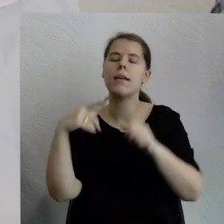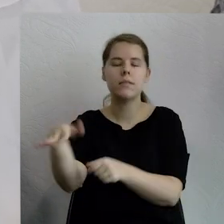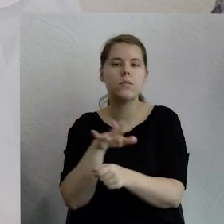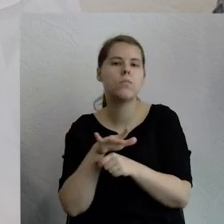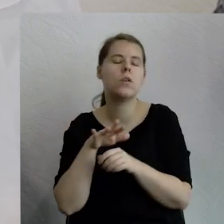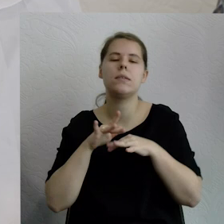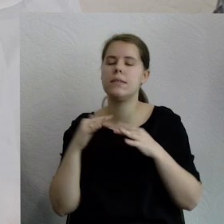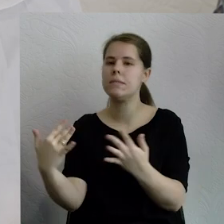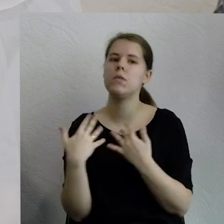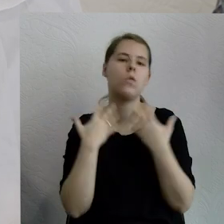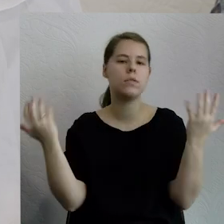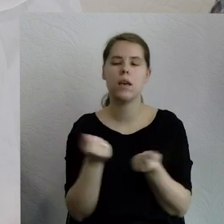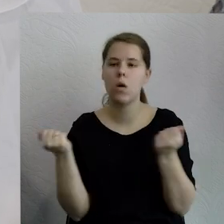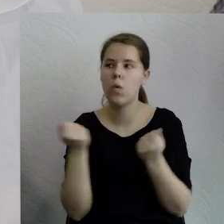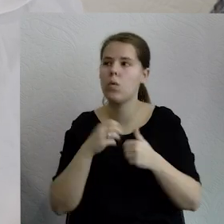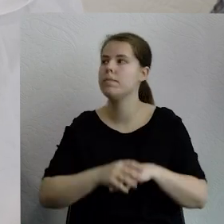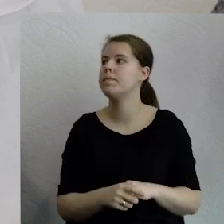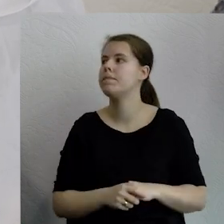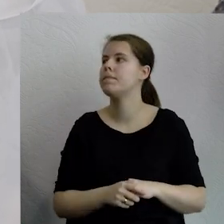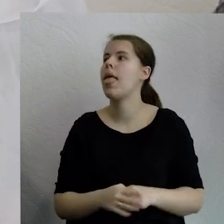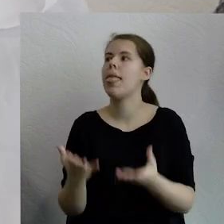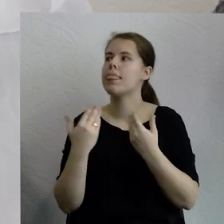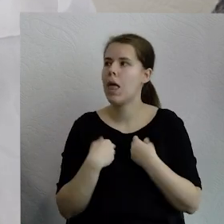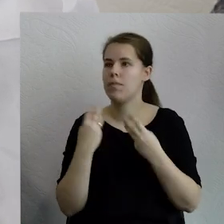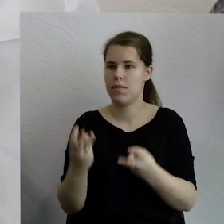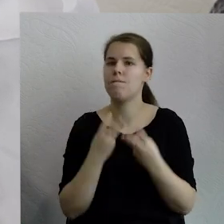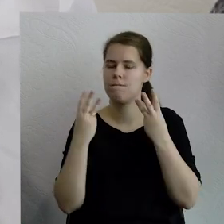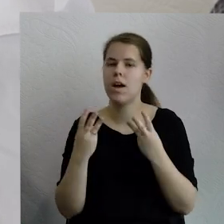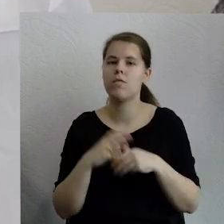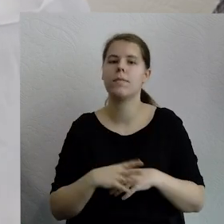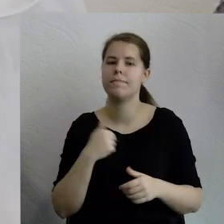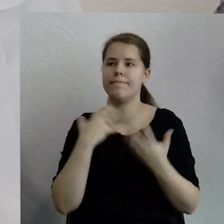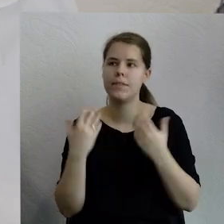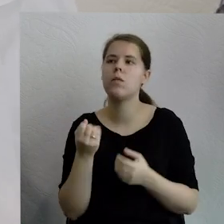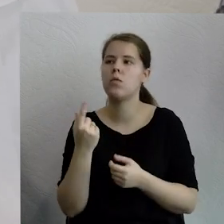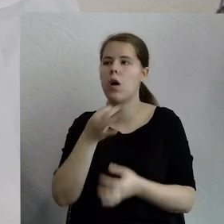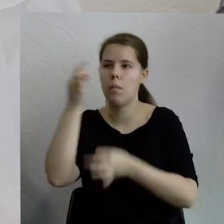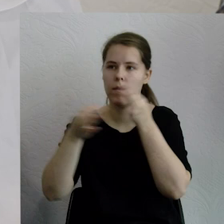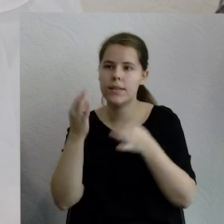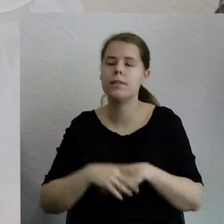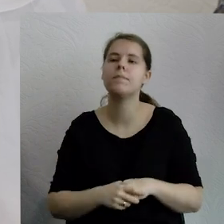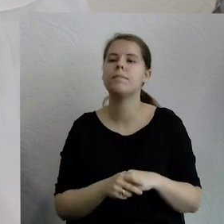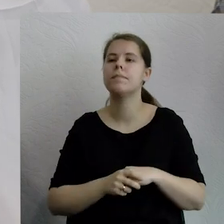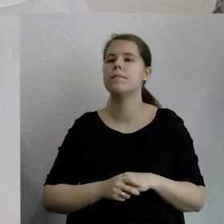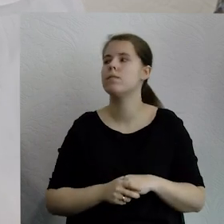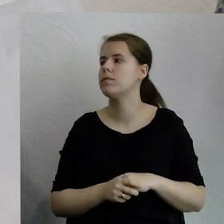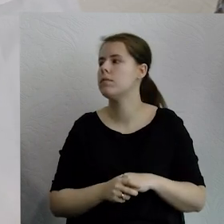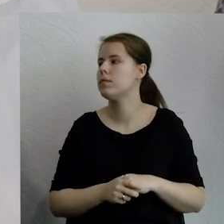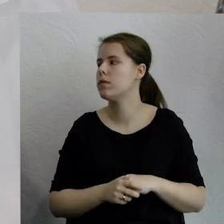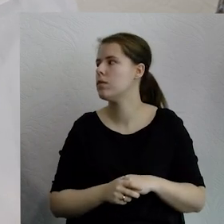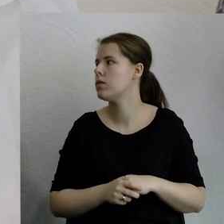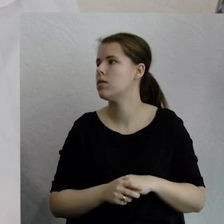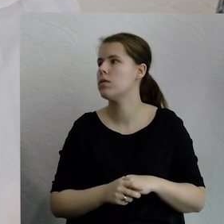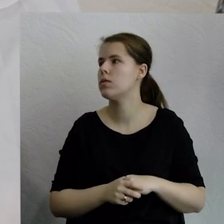Są szczególnie dwa dla mnie ważne, o których jeszcze chciałem powiedzieć. Na początek tutaj pierwszy